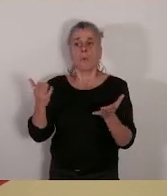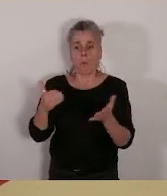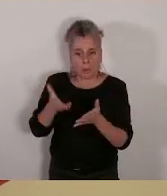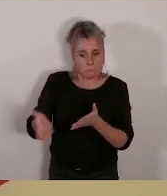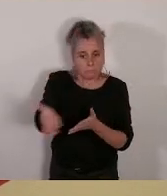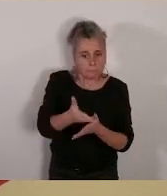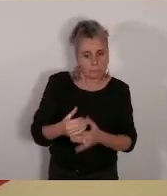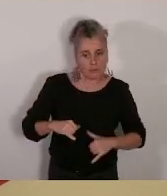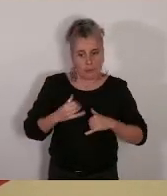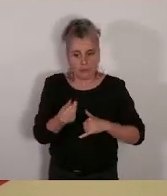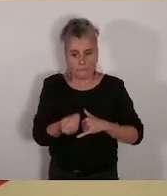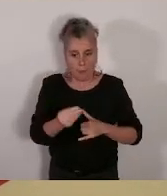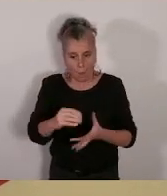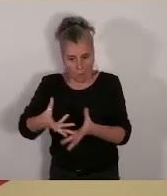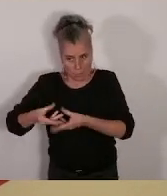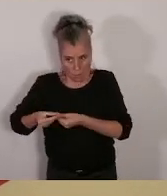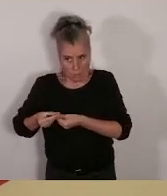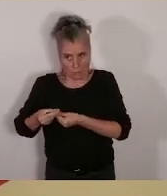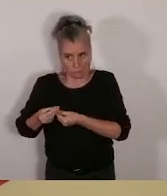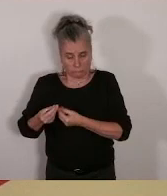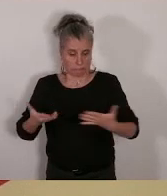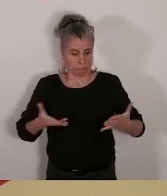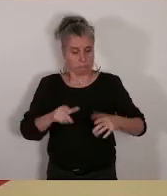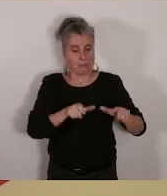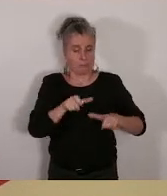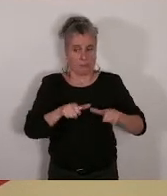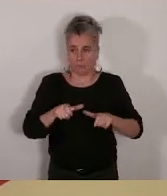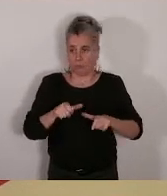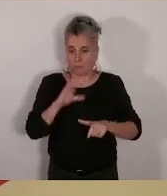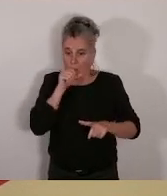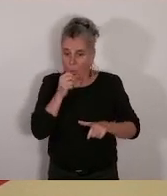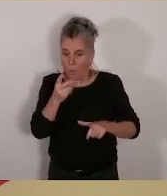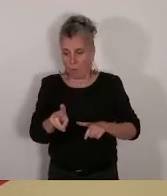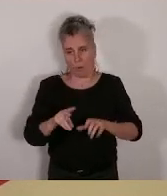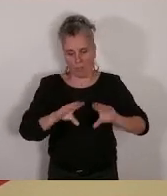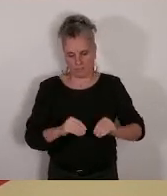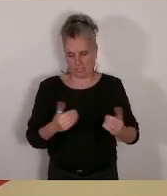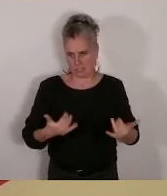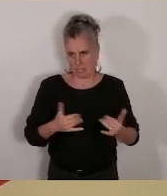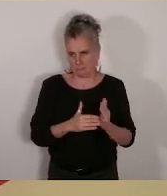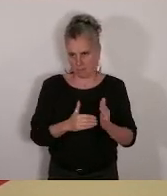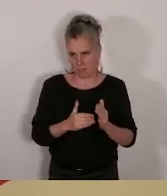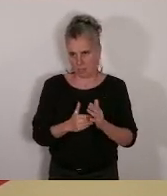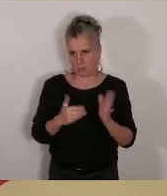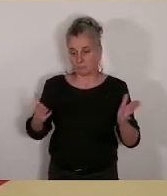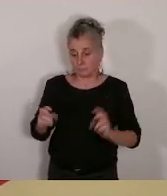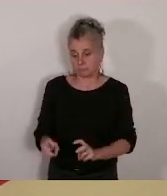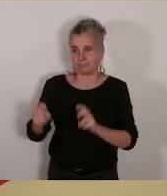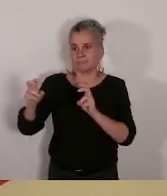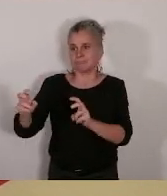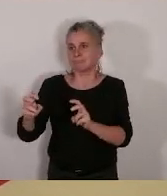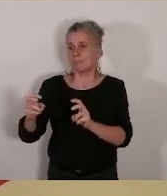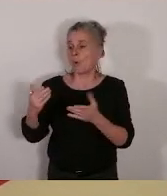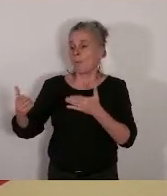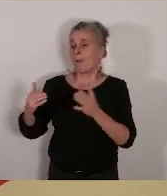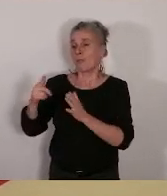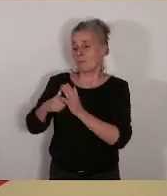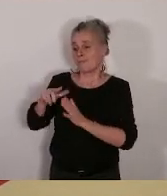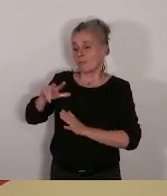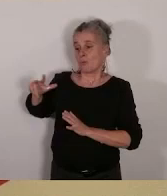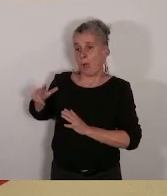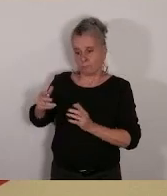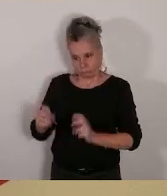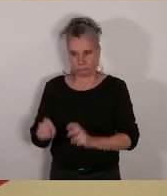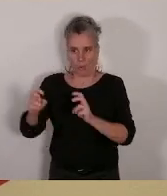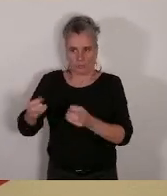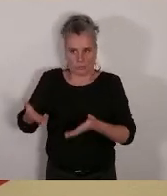parents sont domiciliés à Marseille, avec un budget 2024 en hausse par rapport à 2023 qui va permettre l'ouverture prévisionnelle de